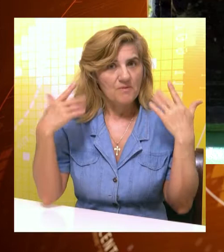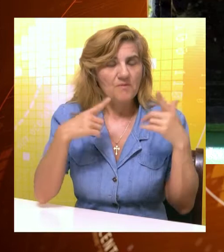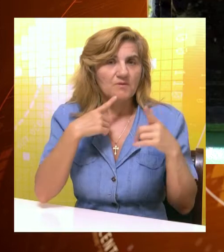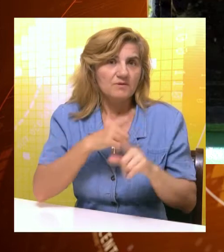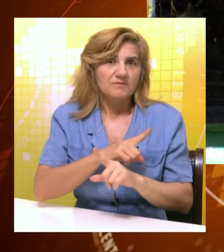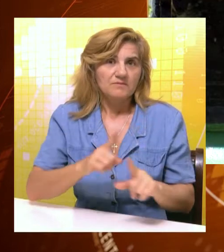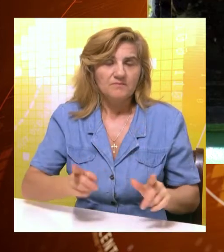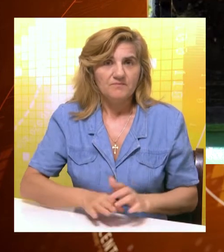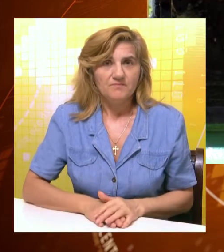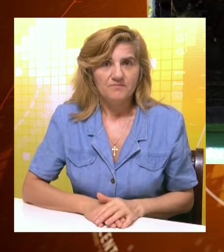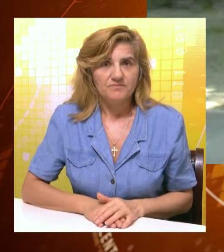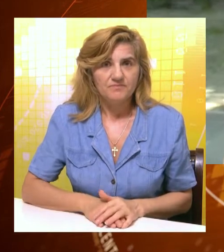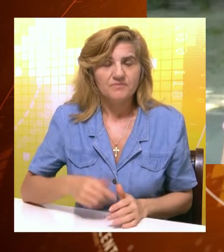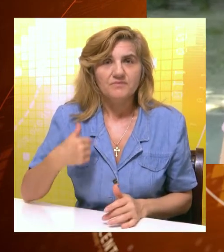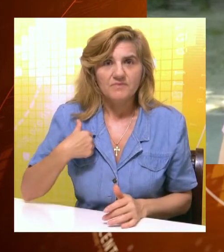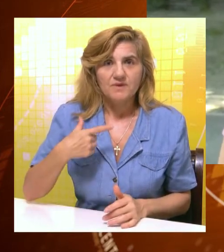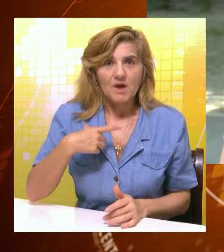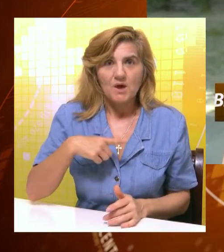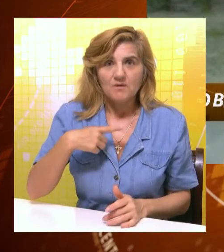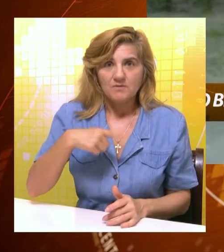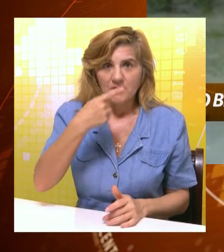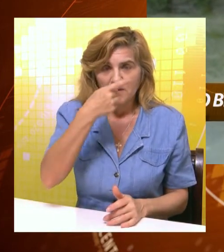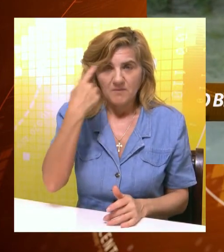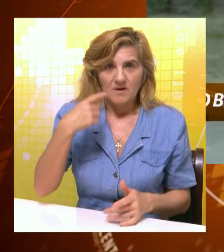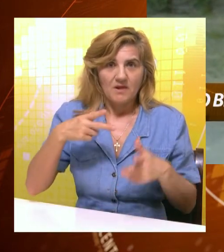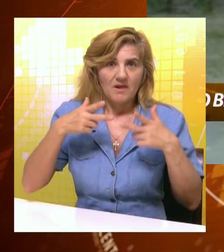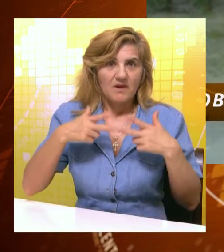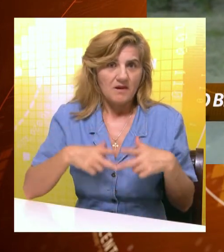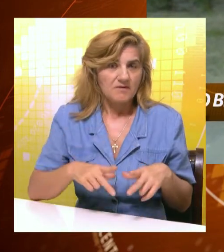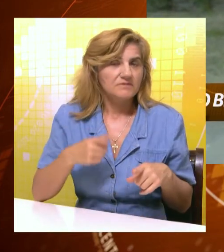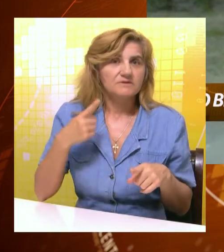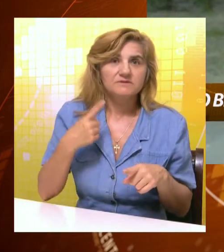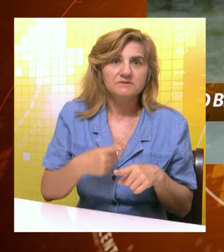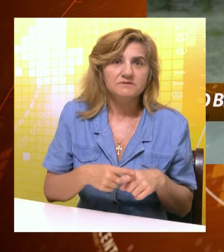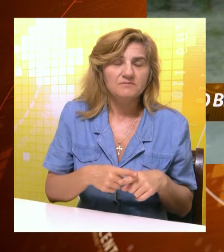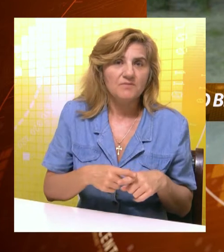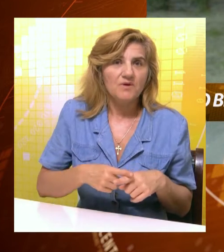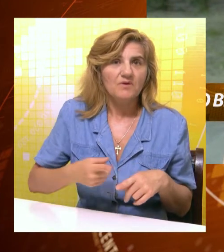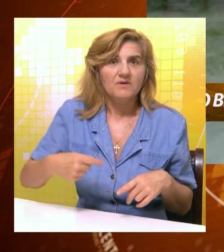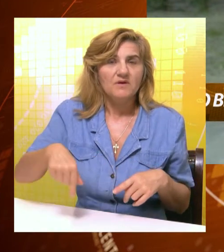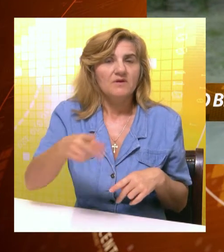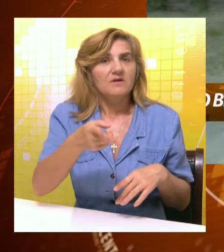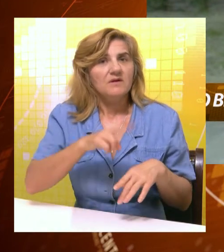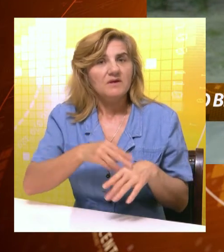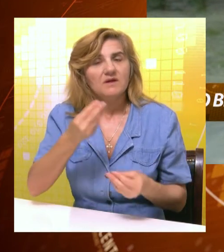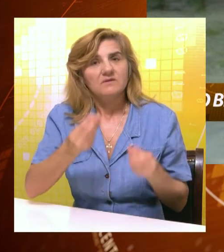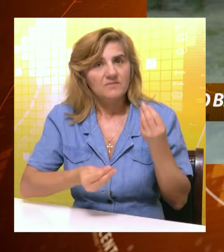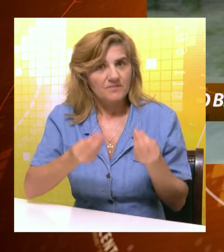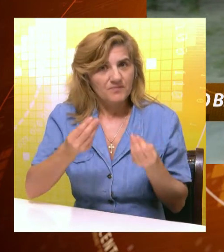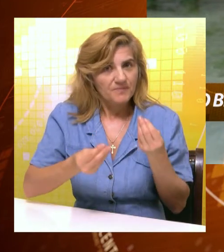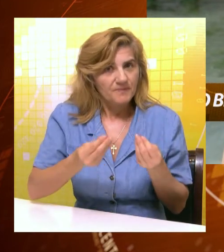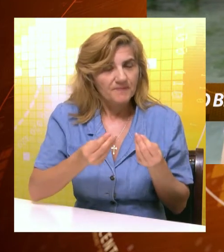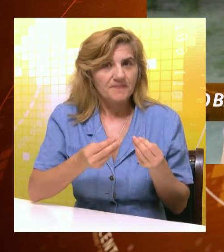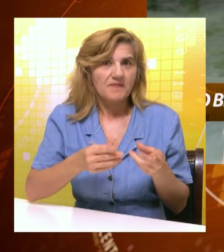čega veoma voli leto. Pa volim letni raspust, leto, zato što većinom sigram sa